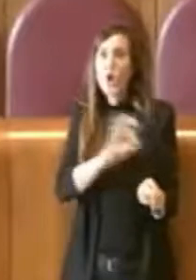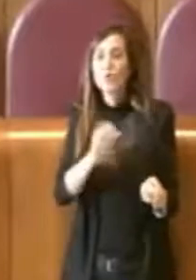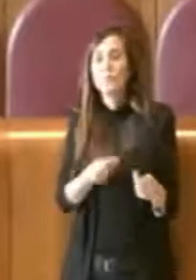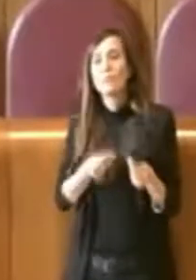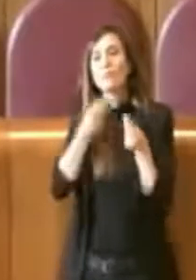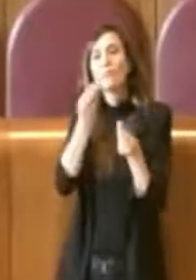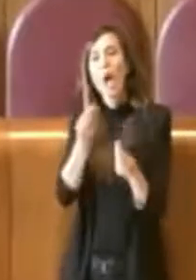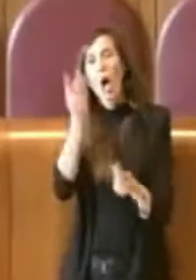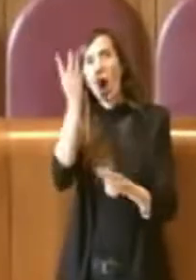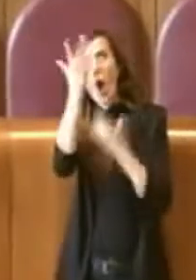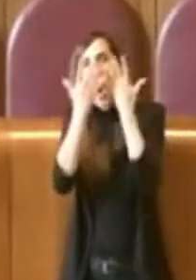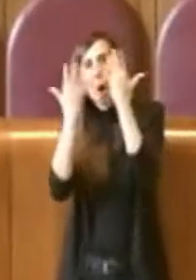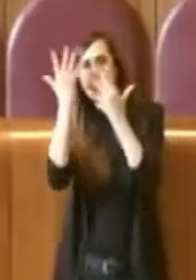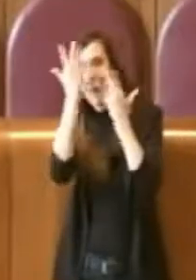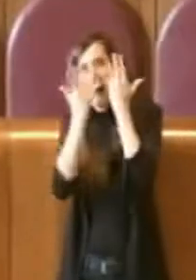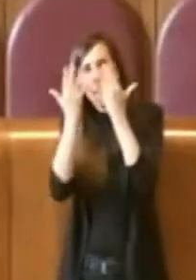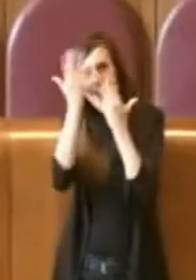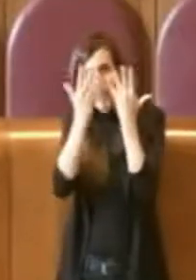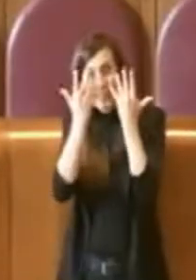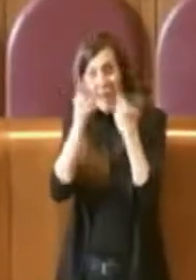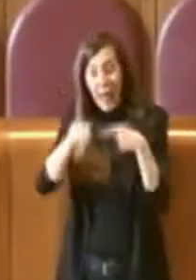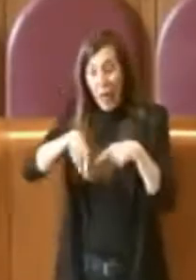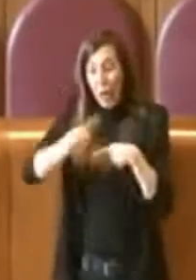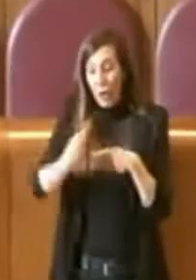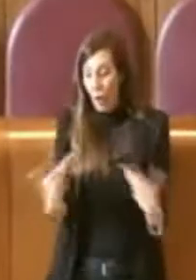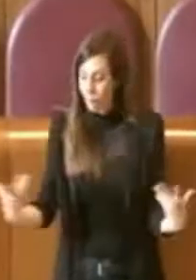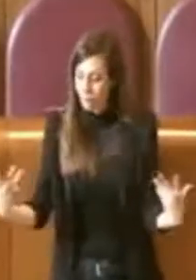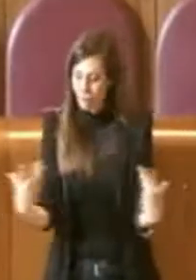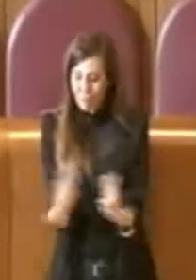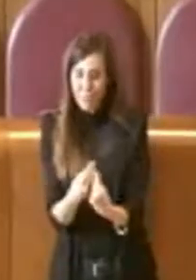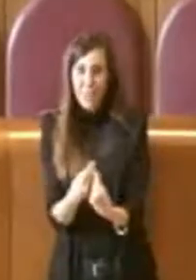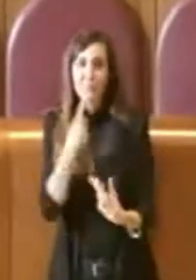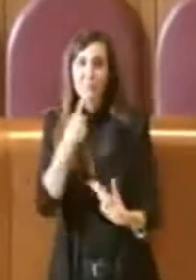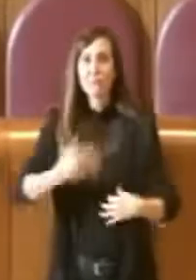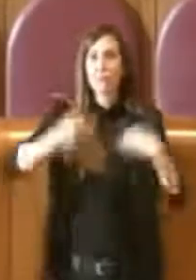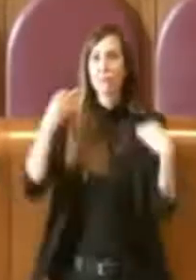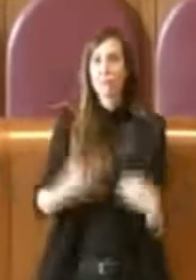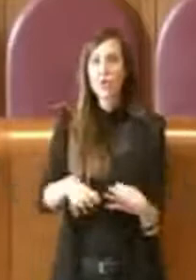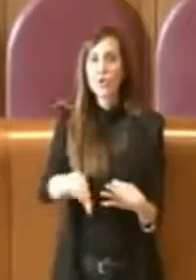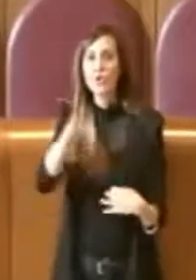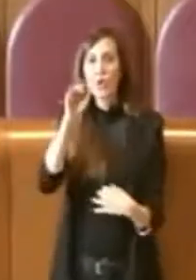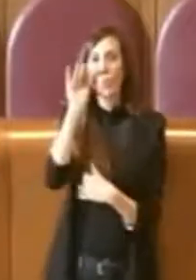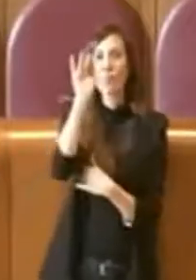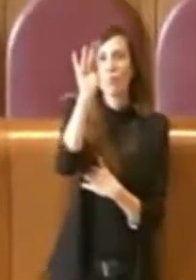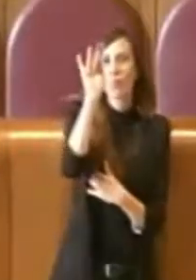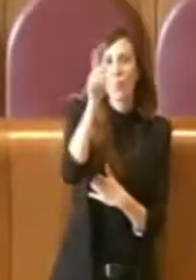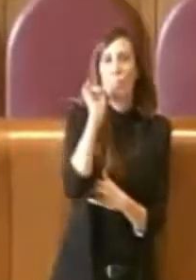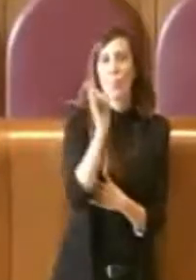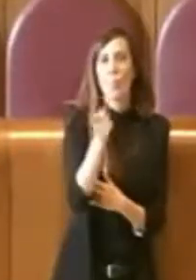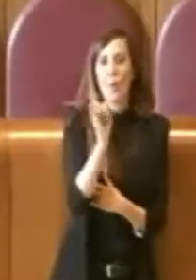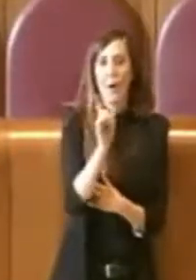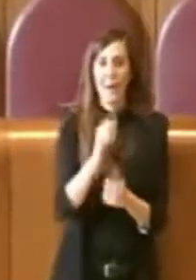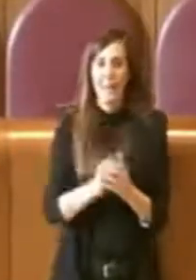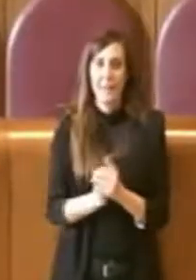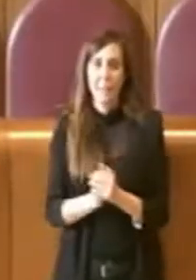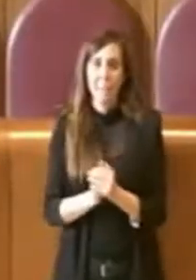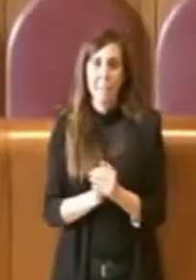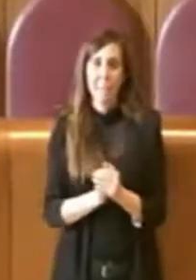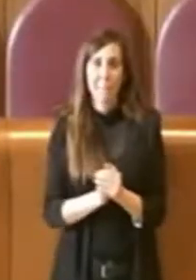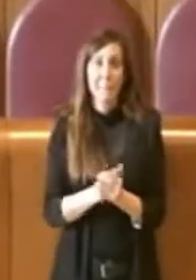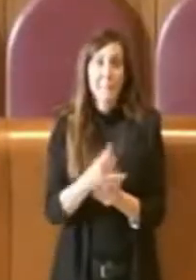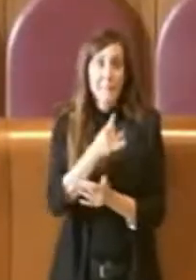e dunque saremo insieme a deciderlo. La posizione predominante è sicuramente che